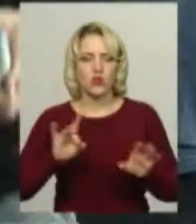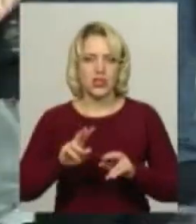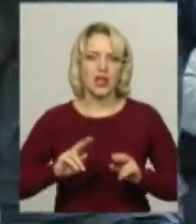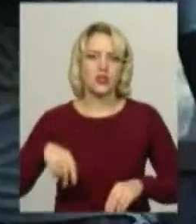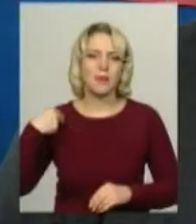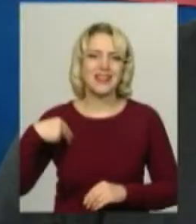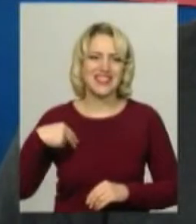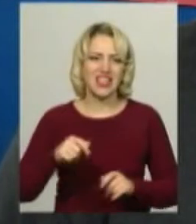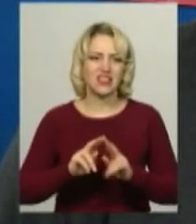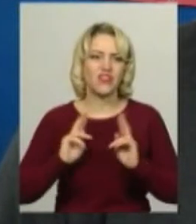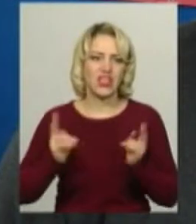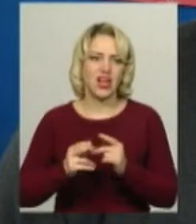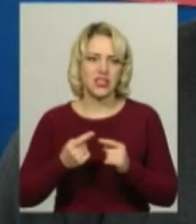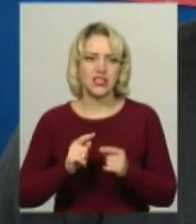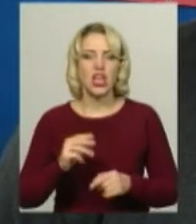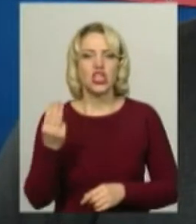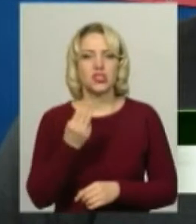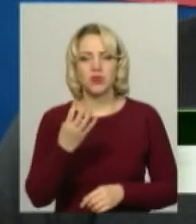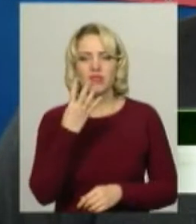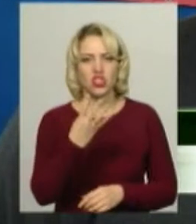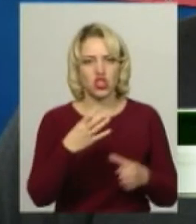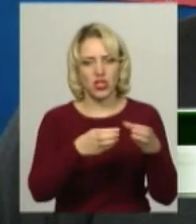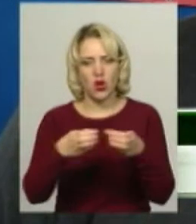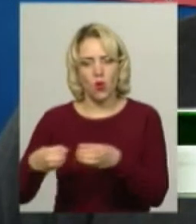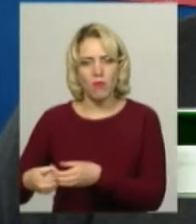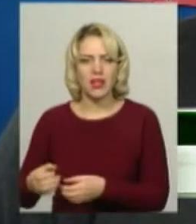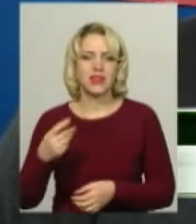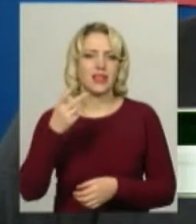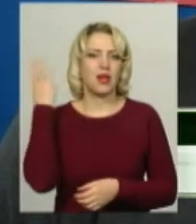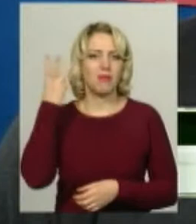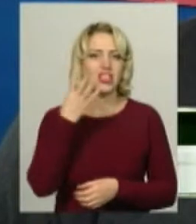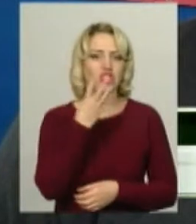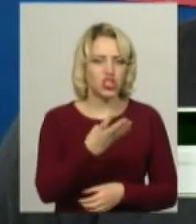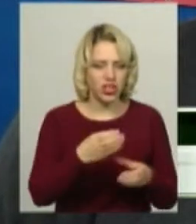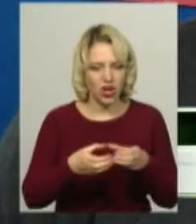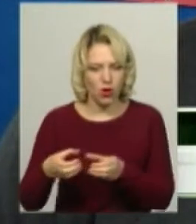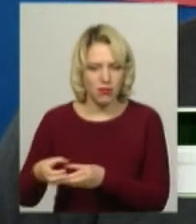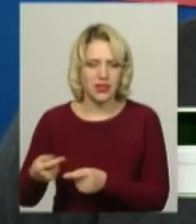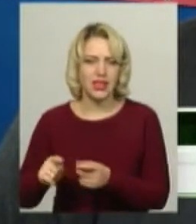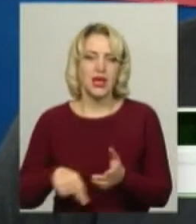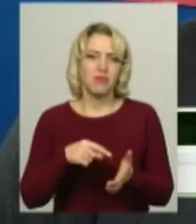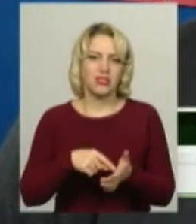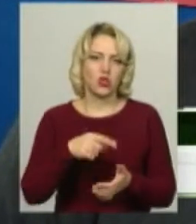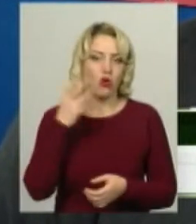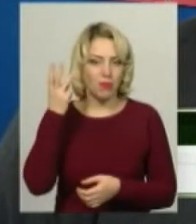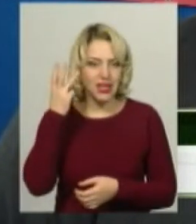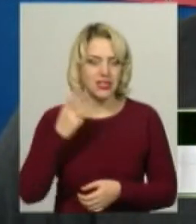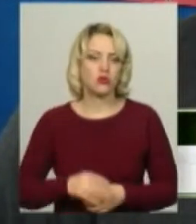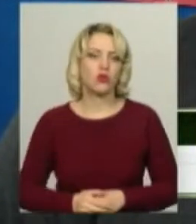Олександр Марчук. З Шепетівки чотири команди з Мельницька, також чотири команди з самого міста Хмельницького.